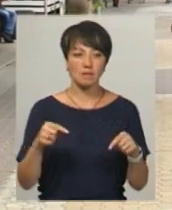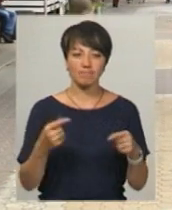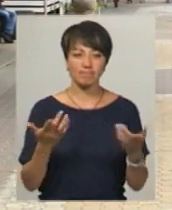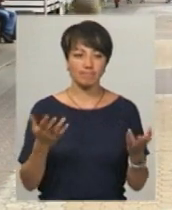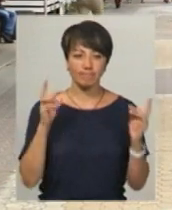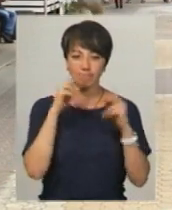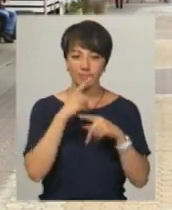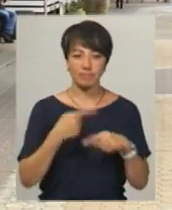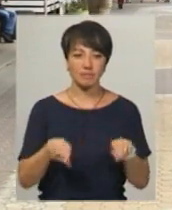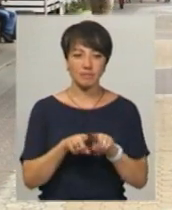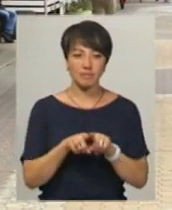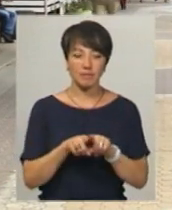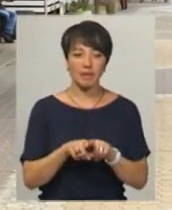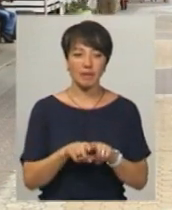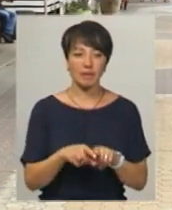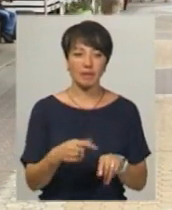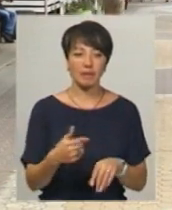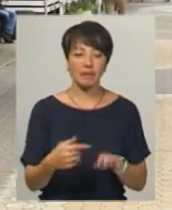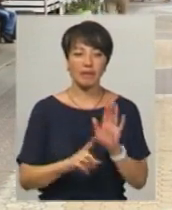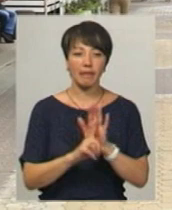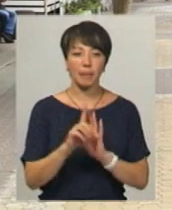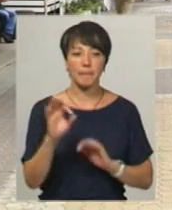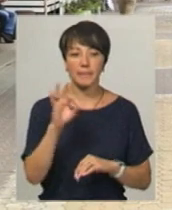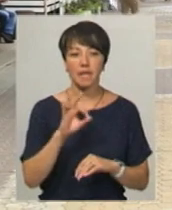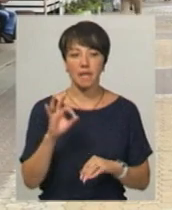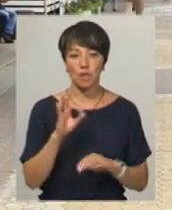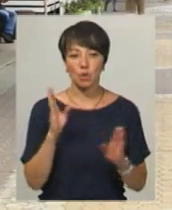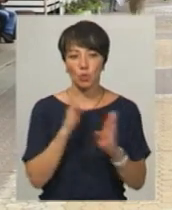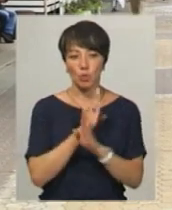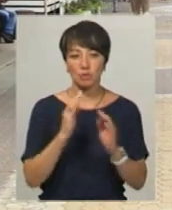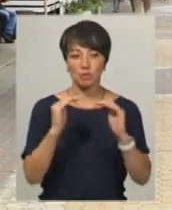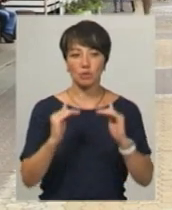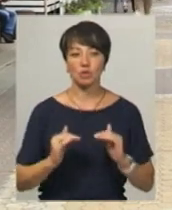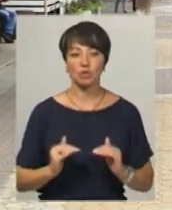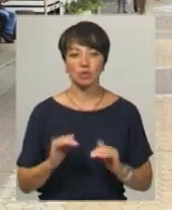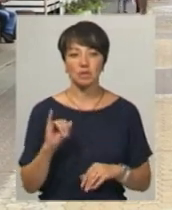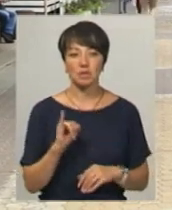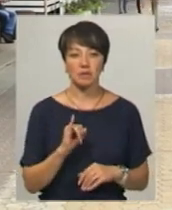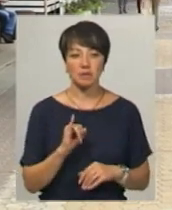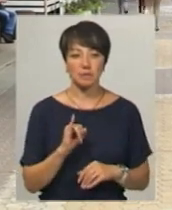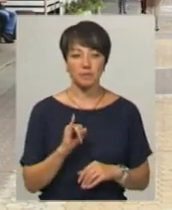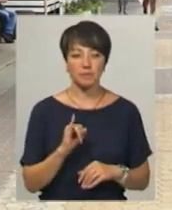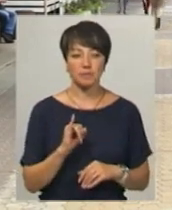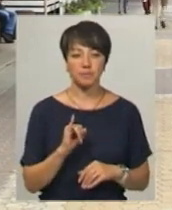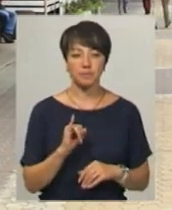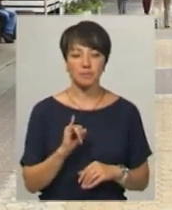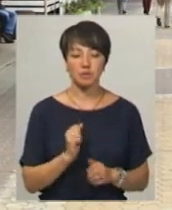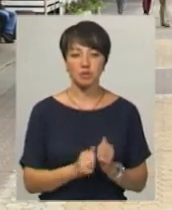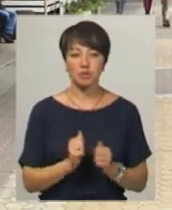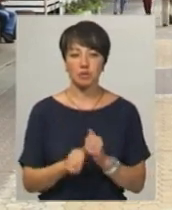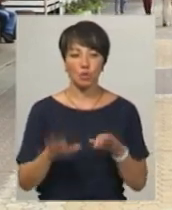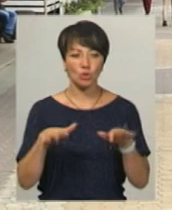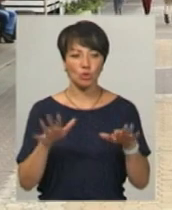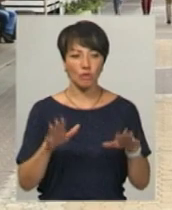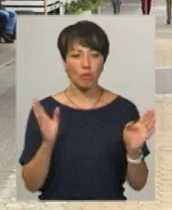недоцільно, тому що все-таки температурний режим нижчий і, відповідно, дуже часто якась